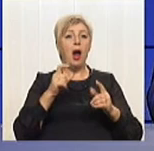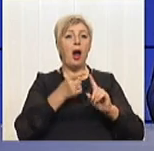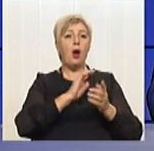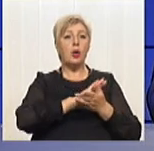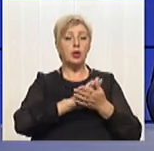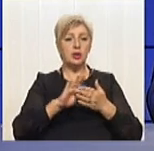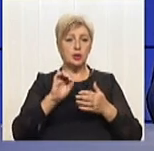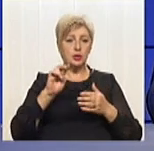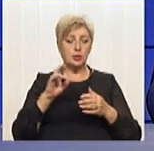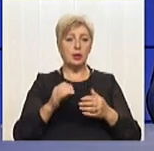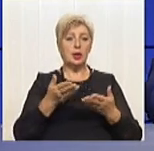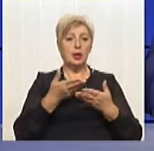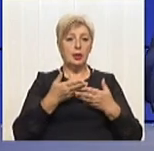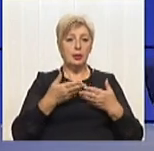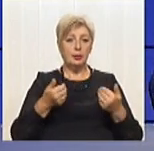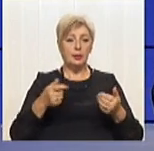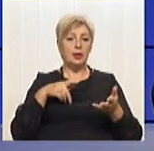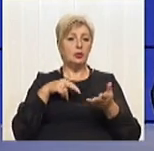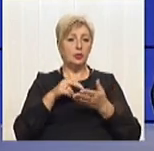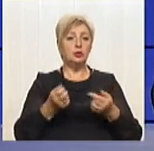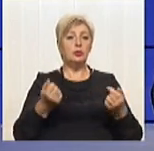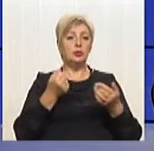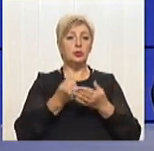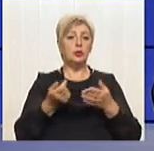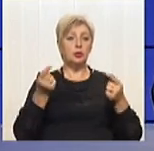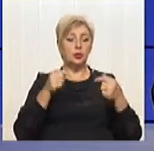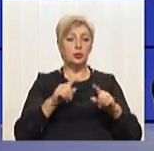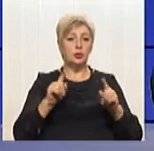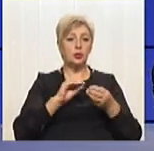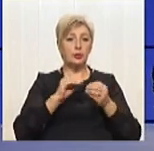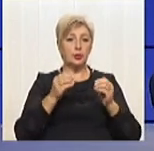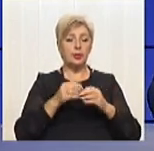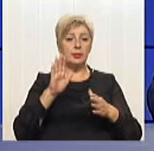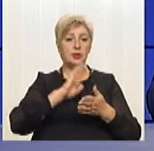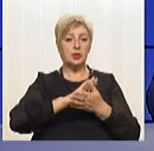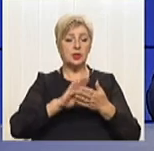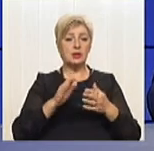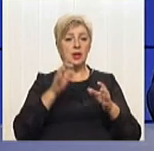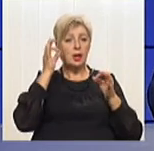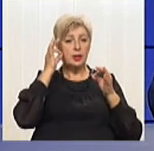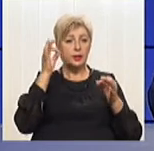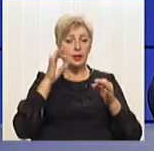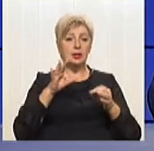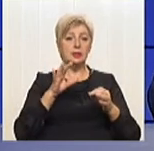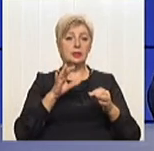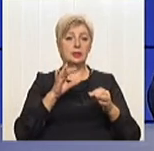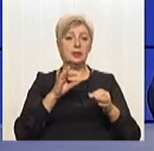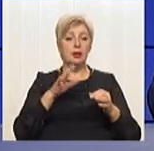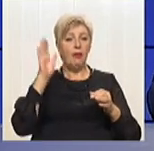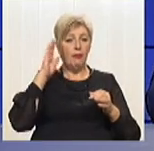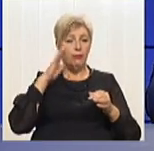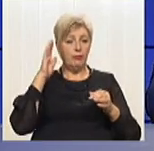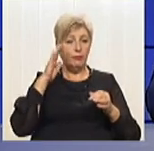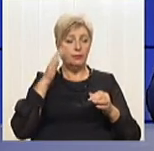добре, що дійходимо до того, що проблема чистої, якісної та наявності питної води